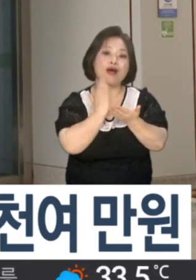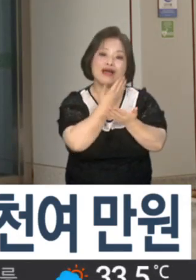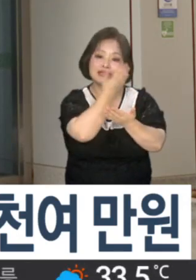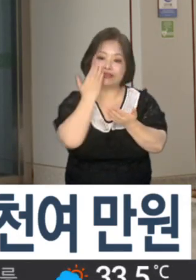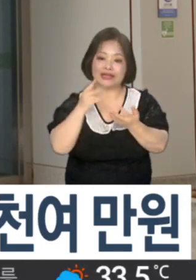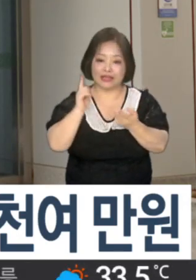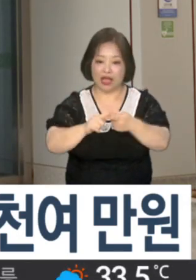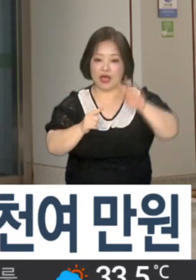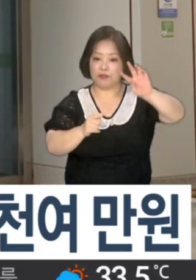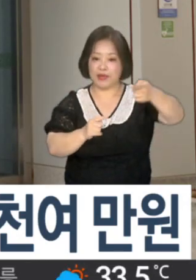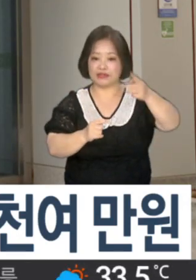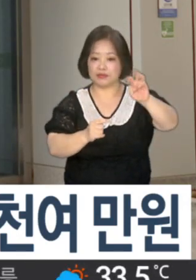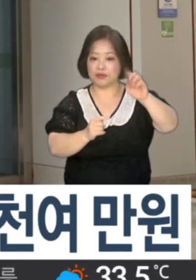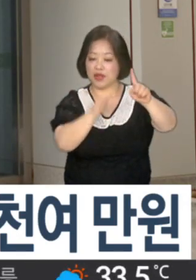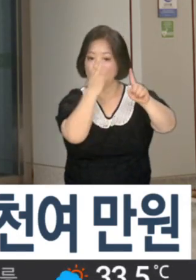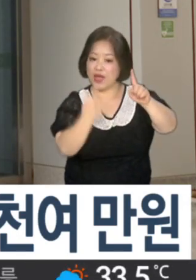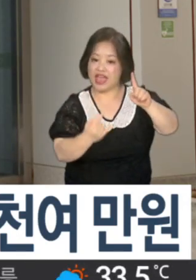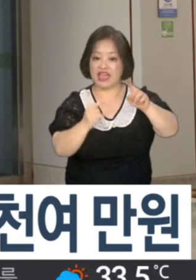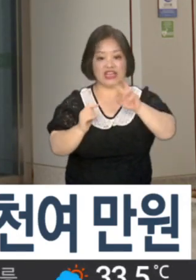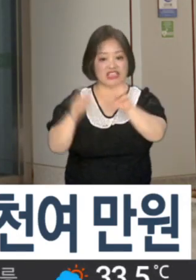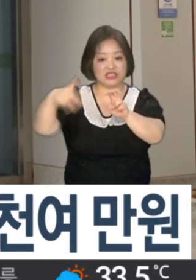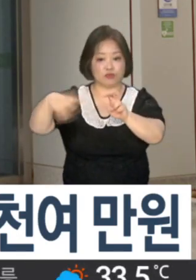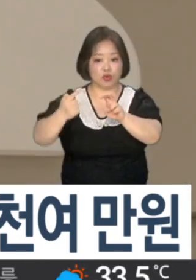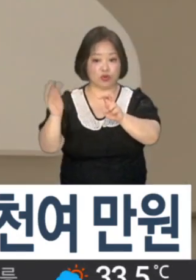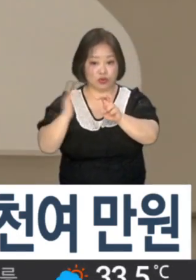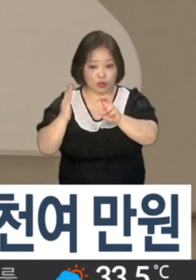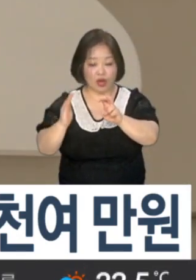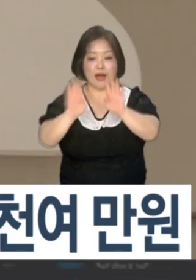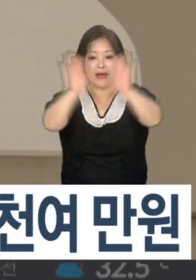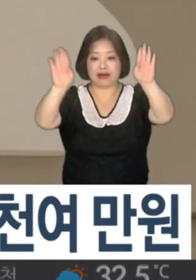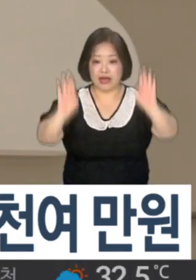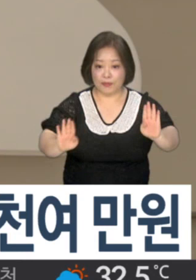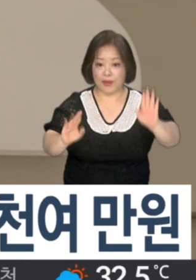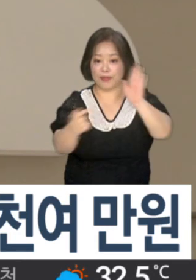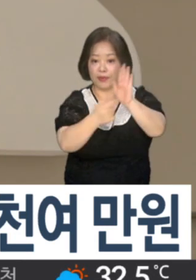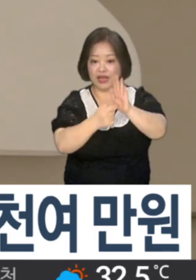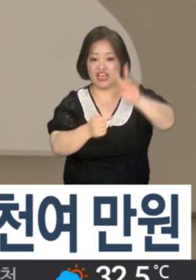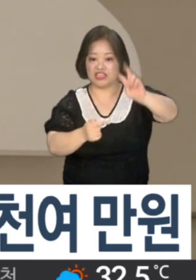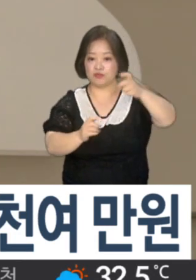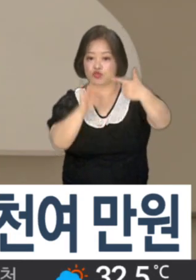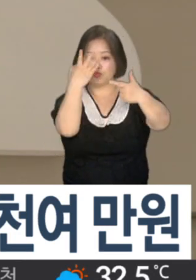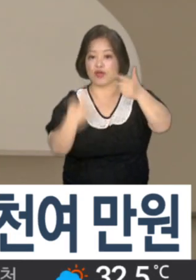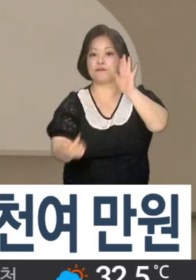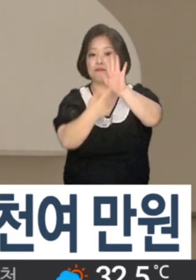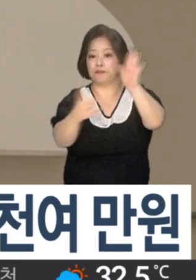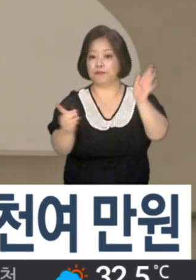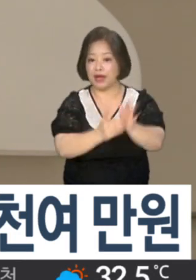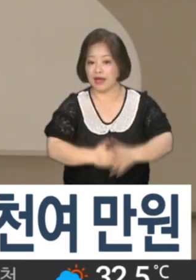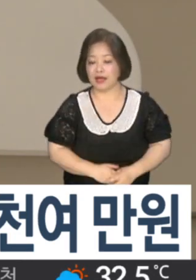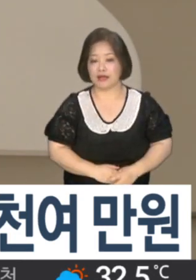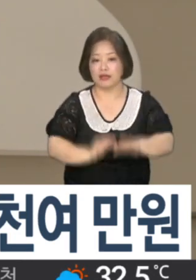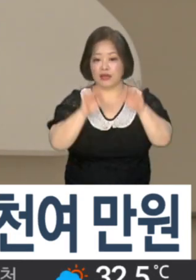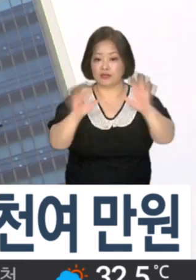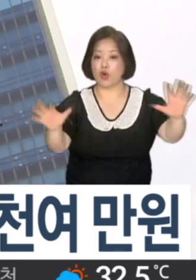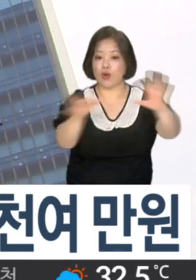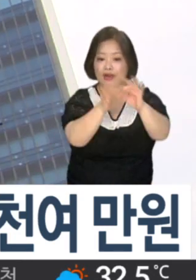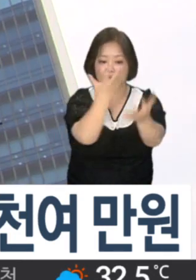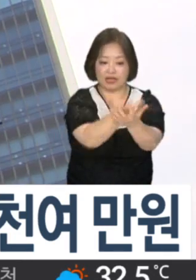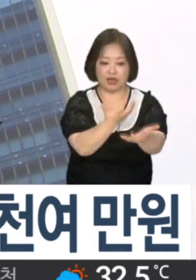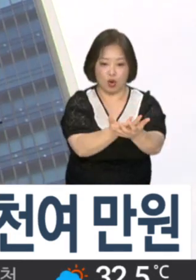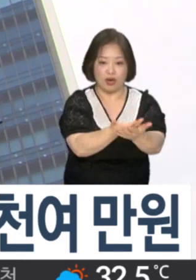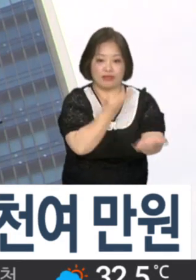131회, 20초 분량의 동아전람박람회 광고를 26회 내보냈습니다. 또 관련 자료를